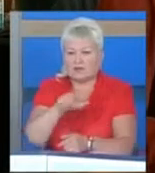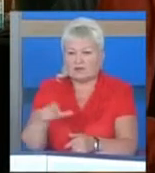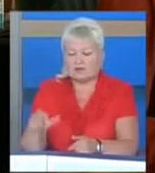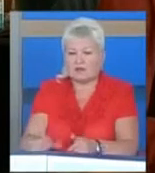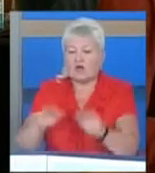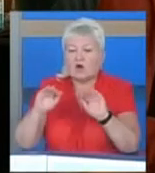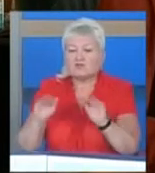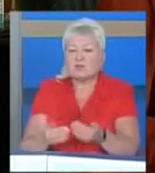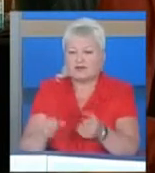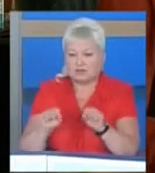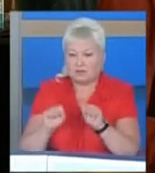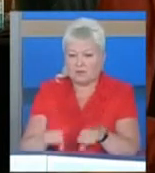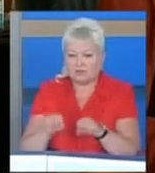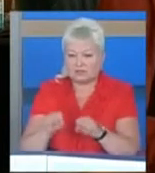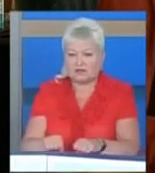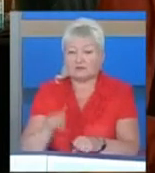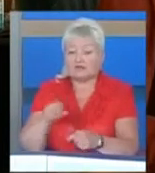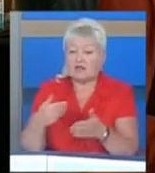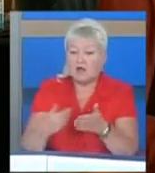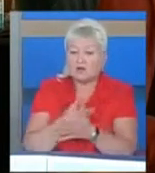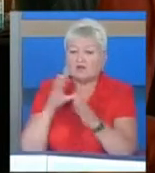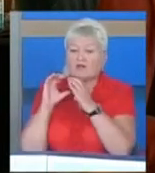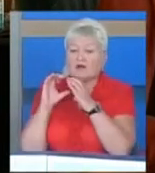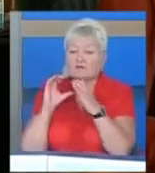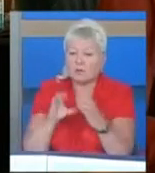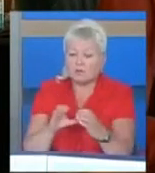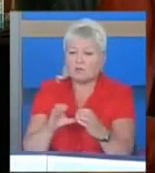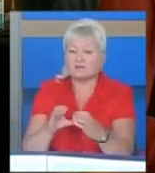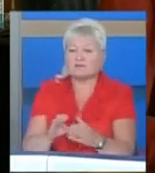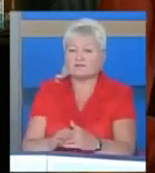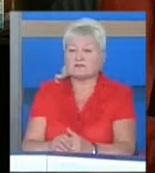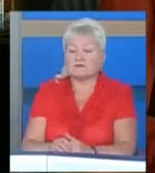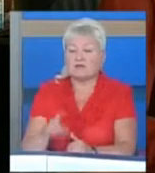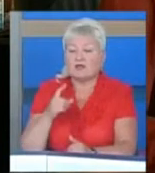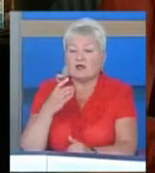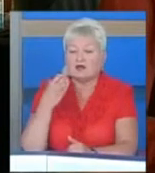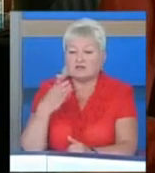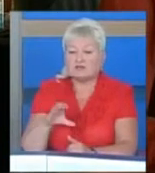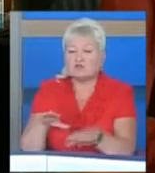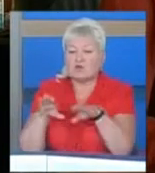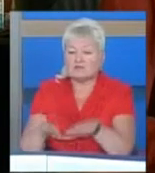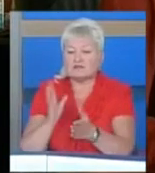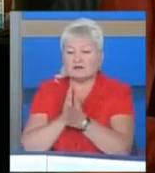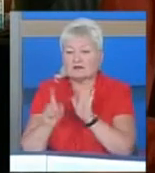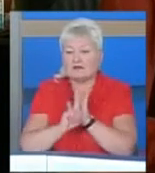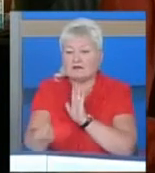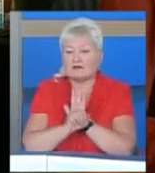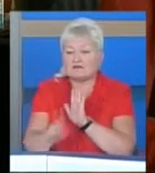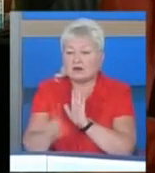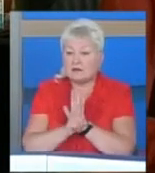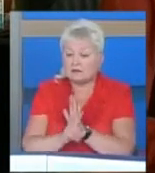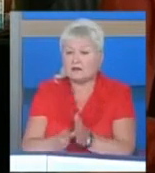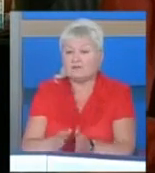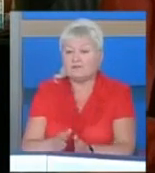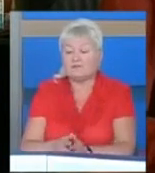можливостями, проте ці нові автобуси, стомісні, які зараз курсують на радіальних маршрутах і на